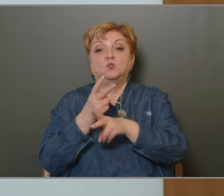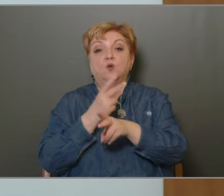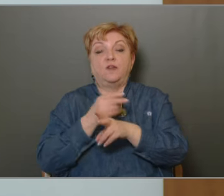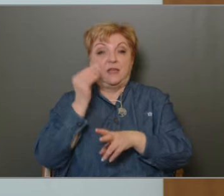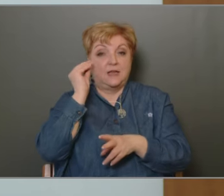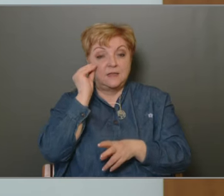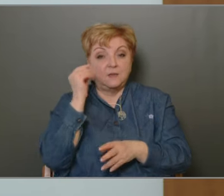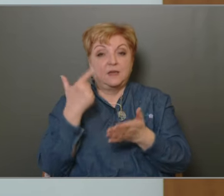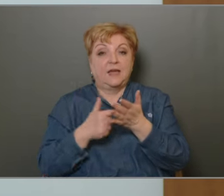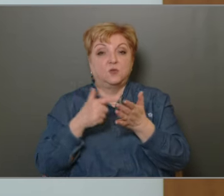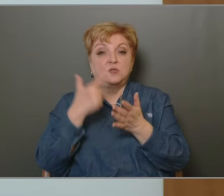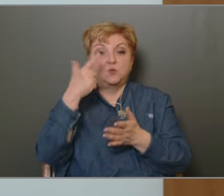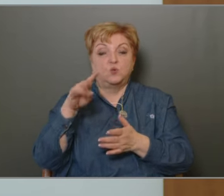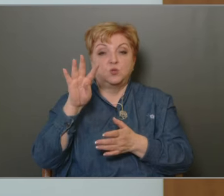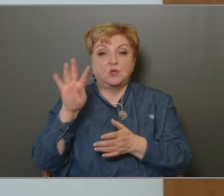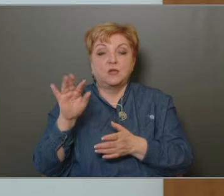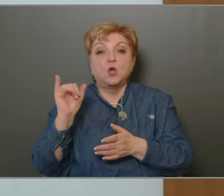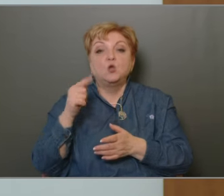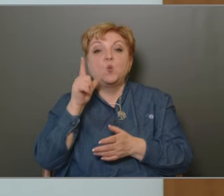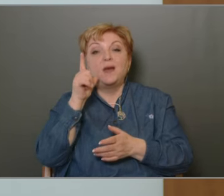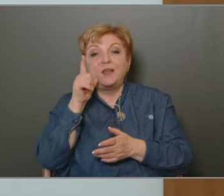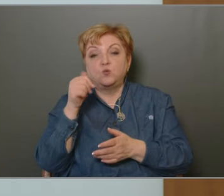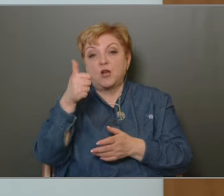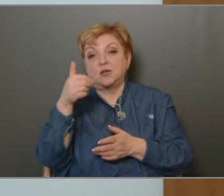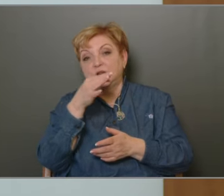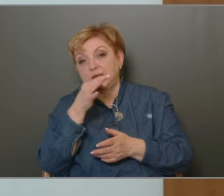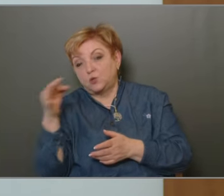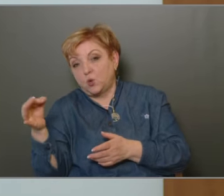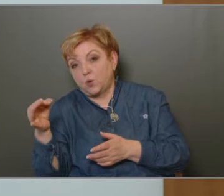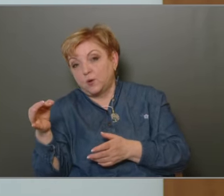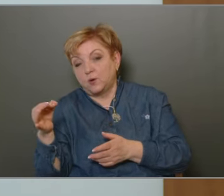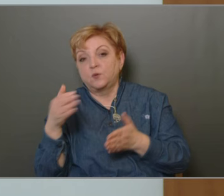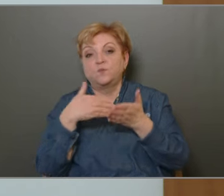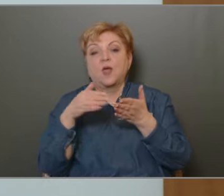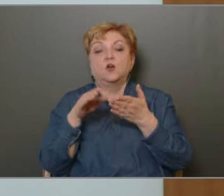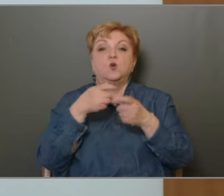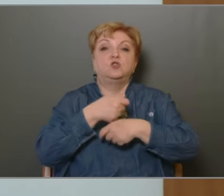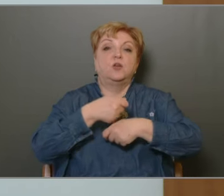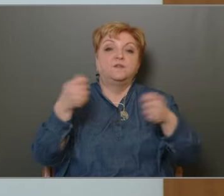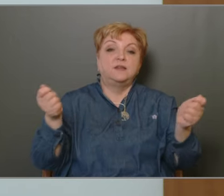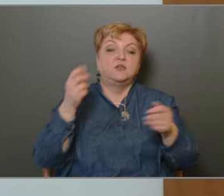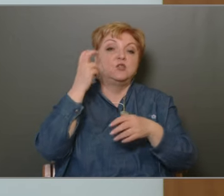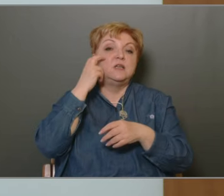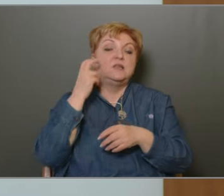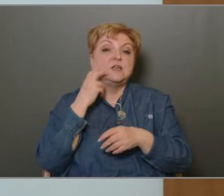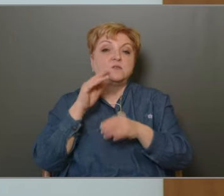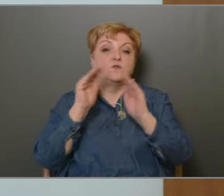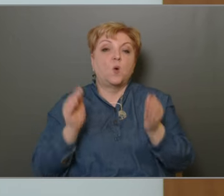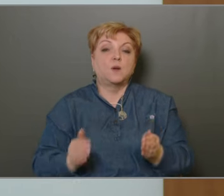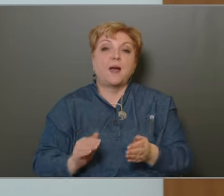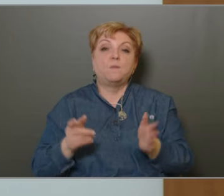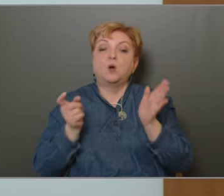törvény értelmében 2024. július 1-től költségvetési intézményi